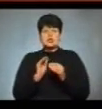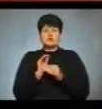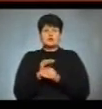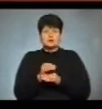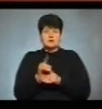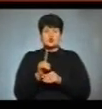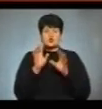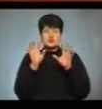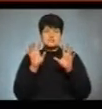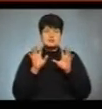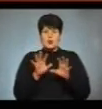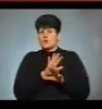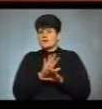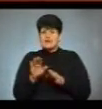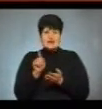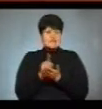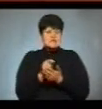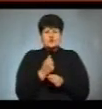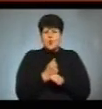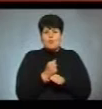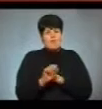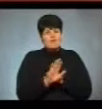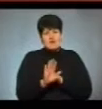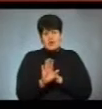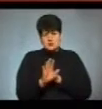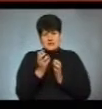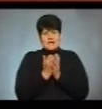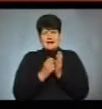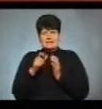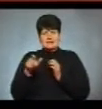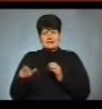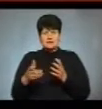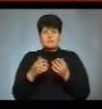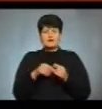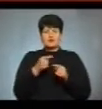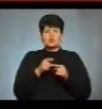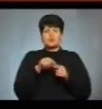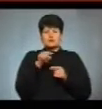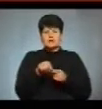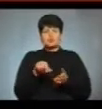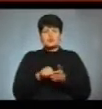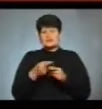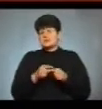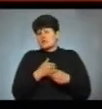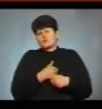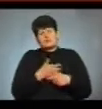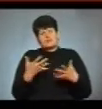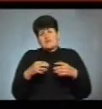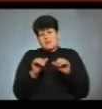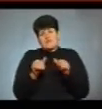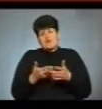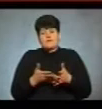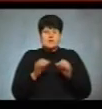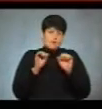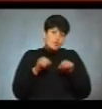закон не зобов'язує кандидатів брати у них участь. Тобто, це добровільна форма і, відповідно, вони